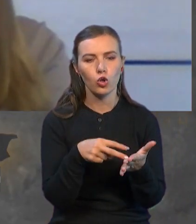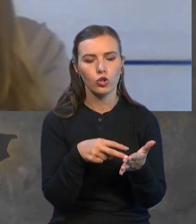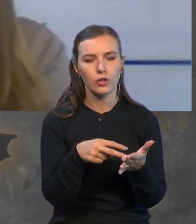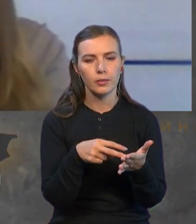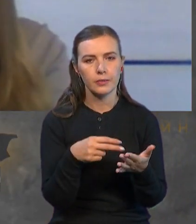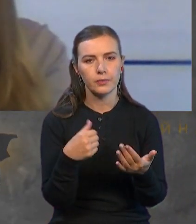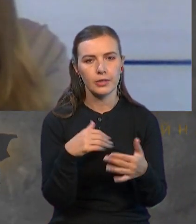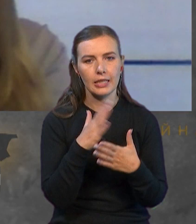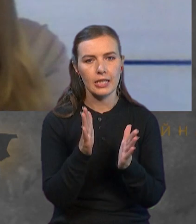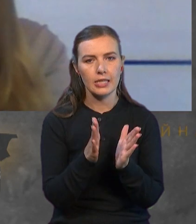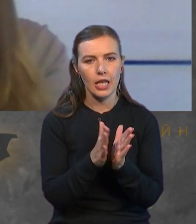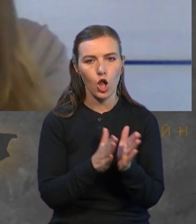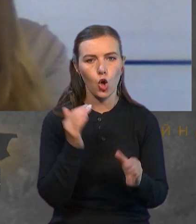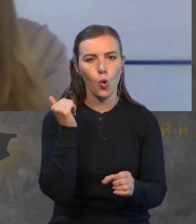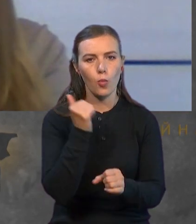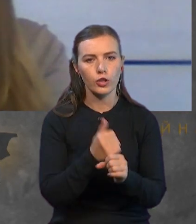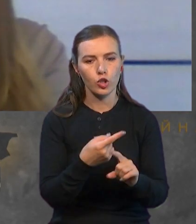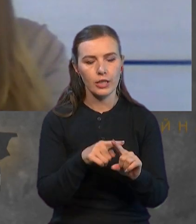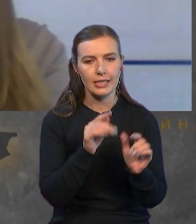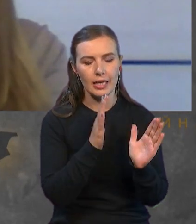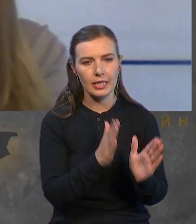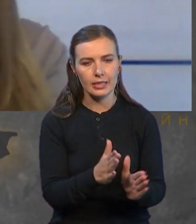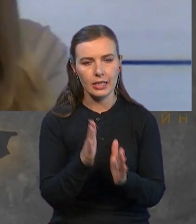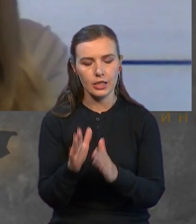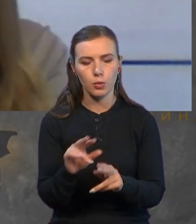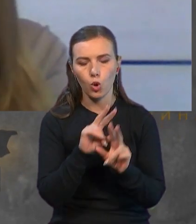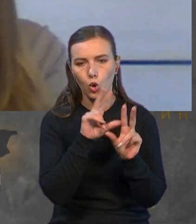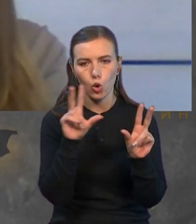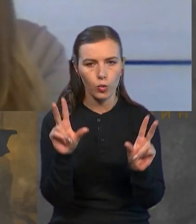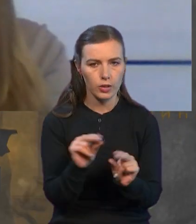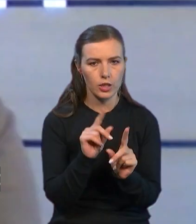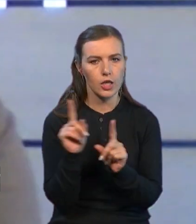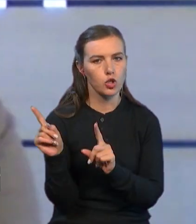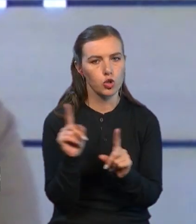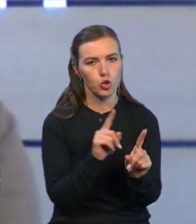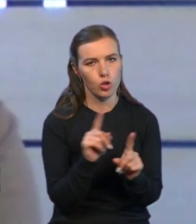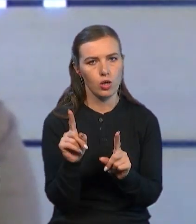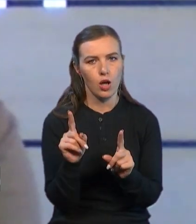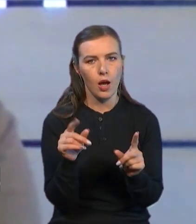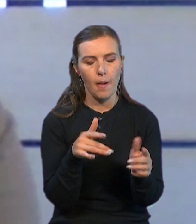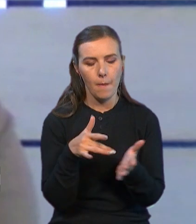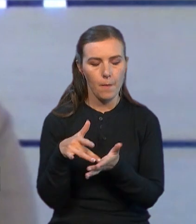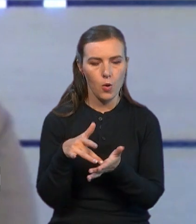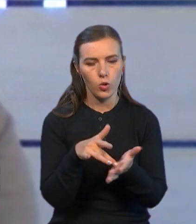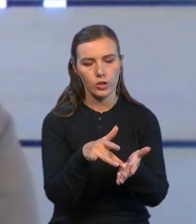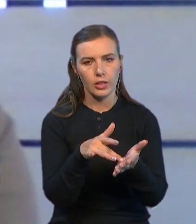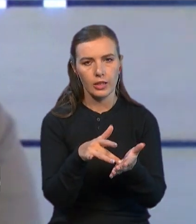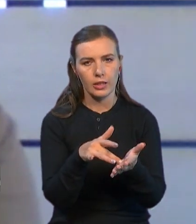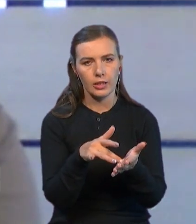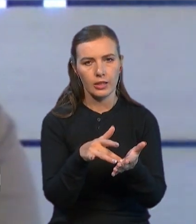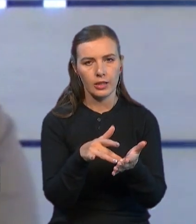Загалом розробники цієї системи обіцяють, що подорожувальникам не